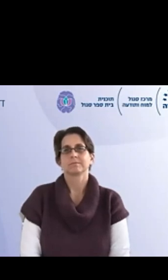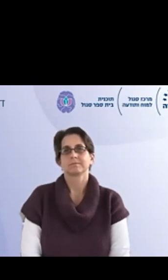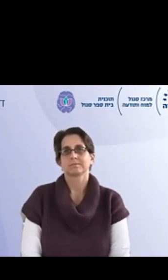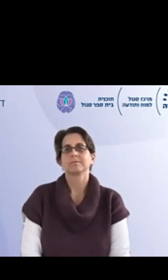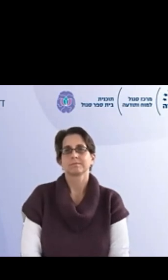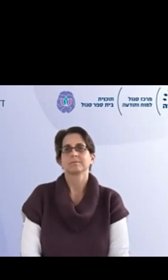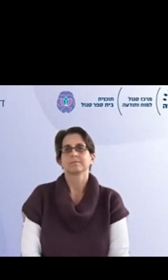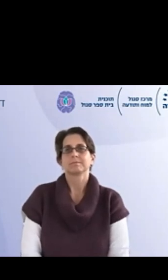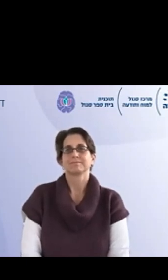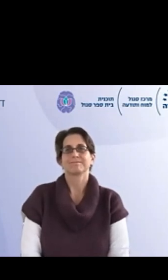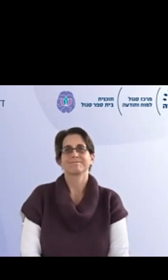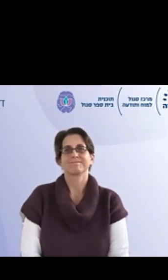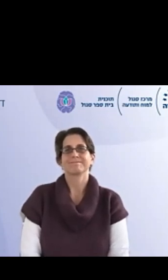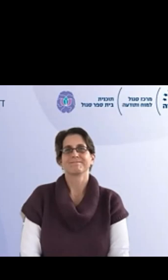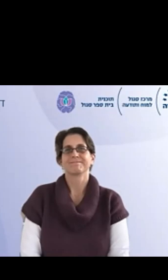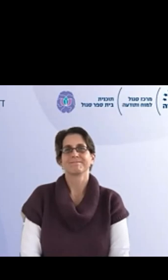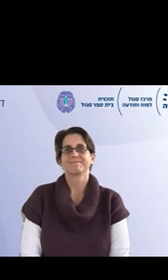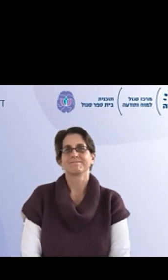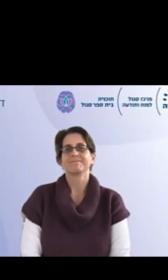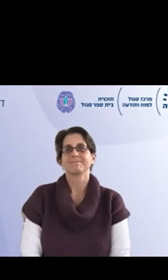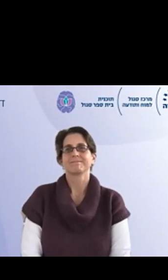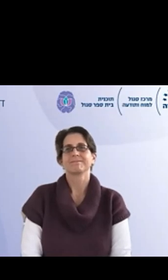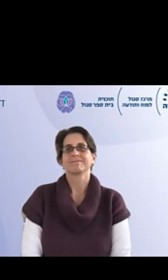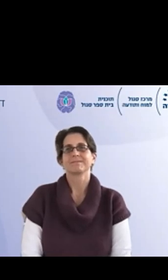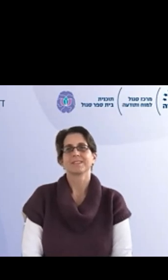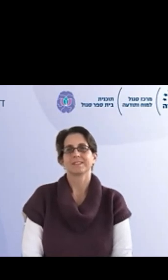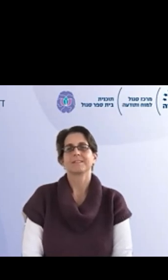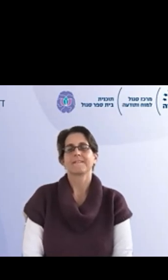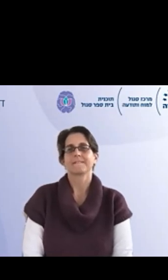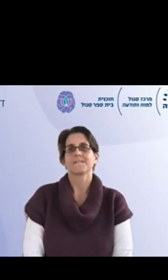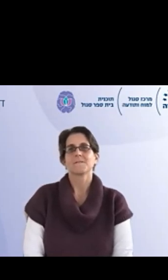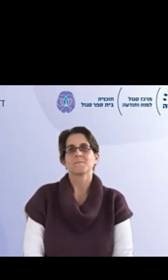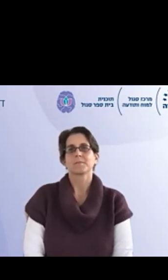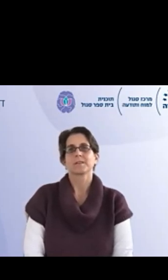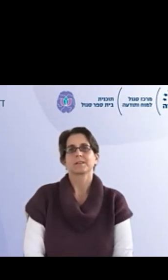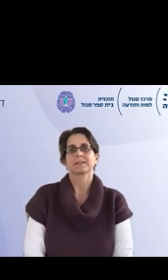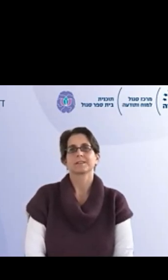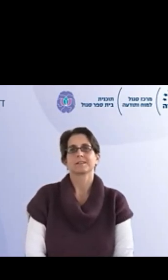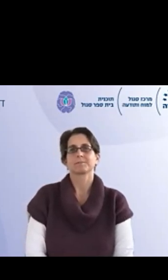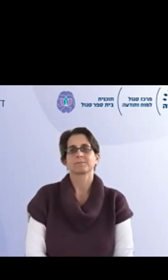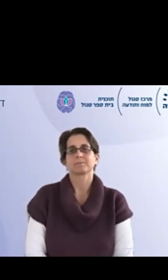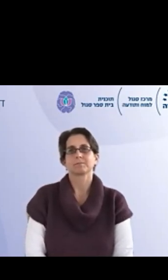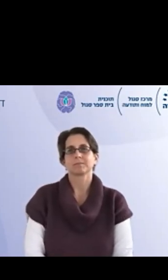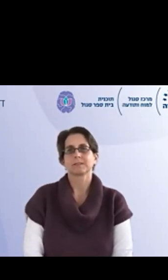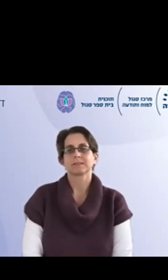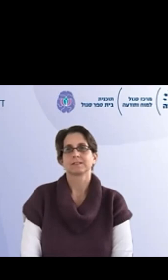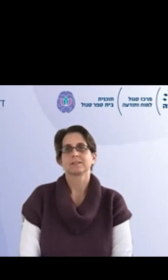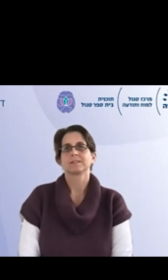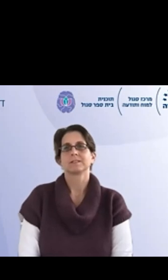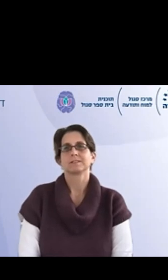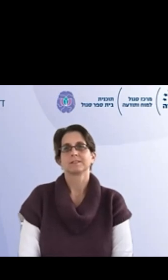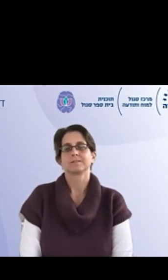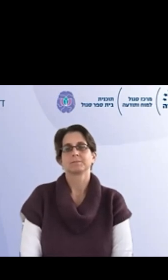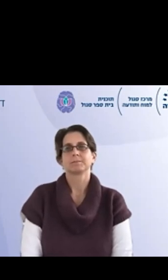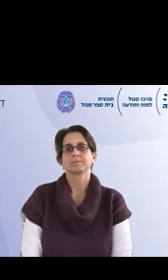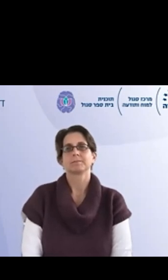כבר במעגל אני אשתף במעגל זה באמת ככה משהו מאוד מוצלח ובגלל שהמעגל שלנו מאוד הצליח אז